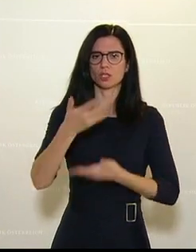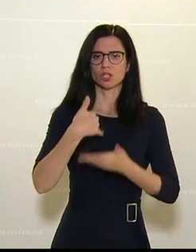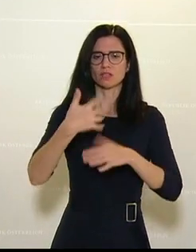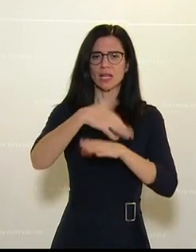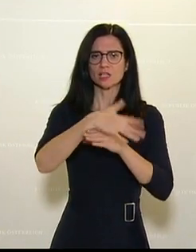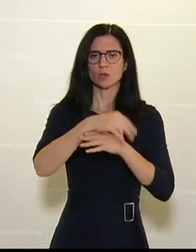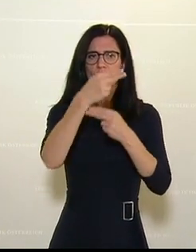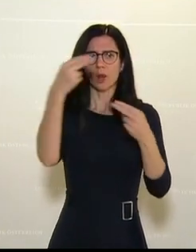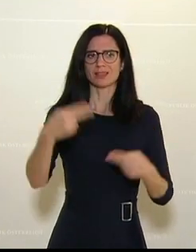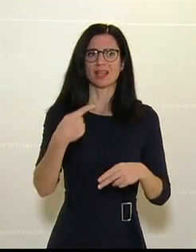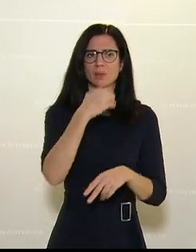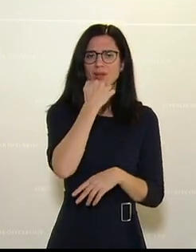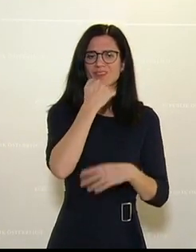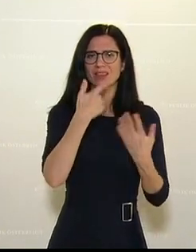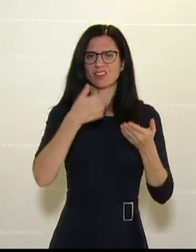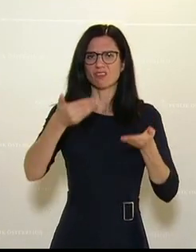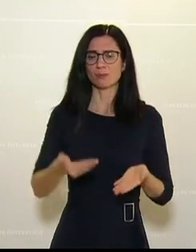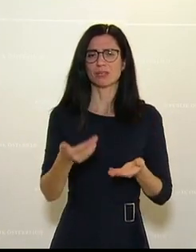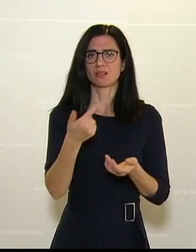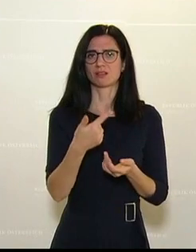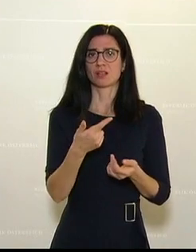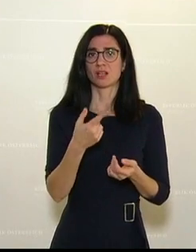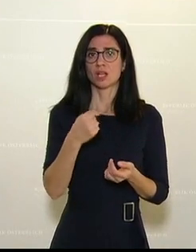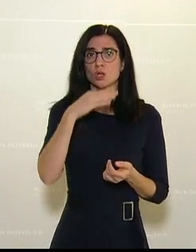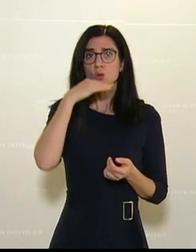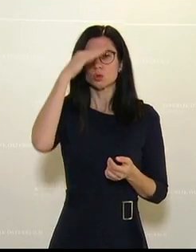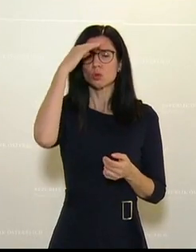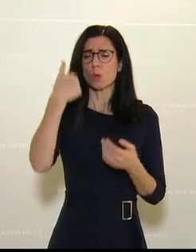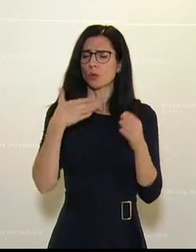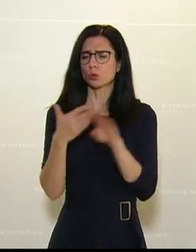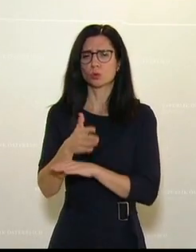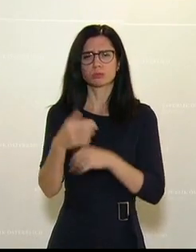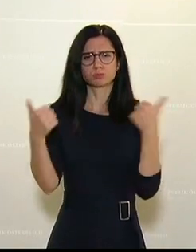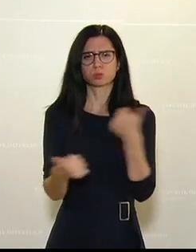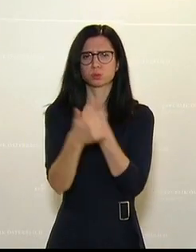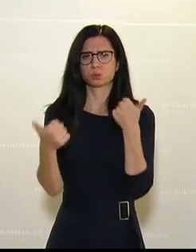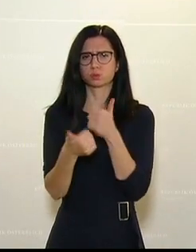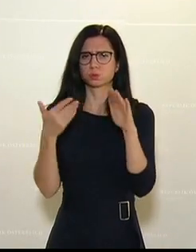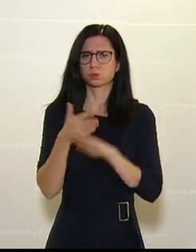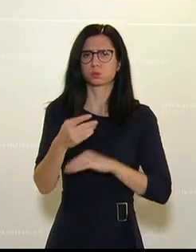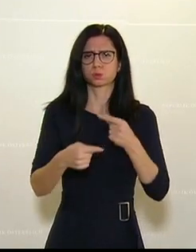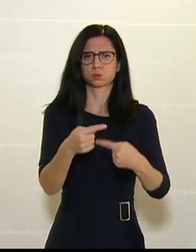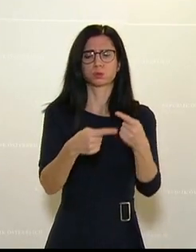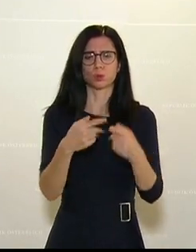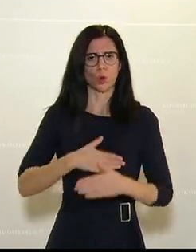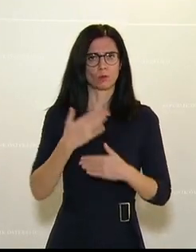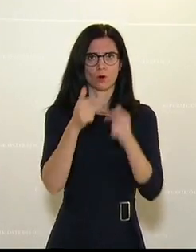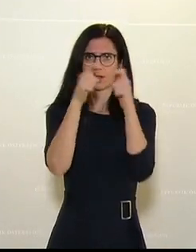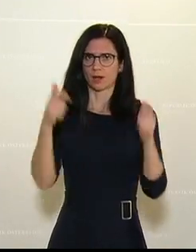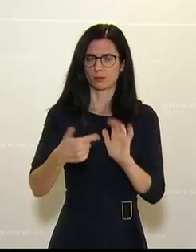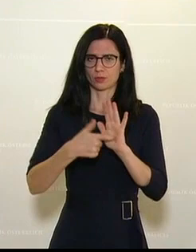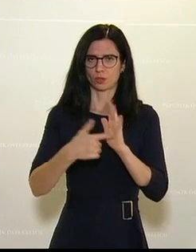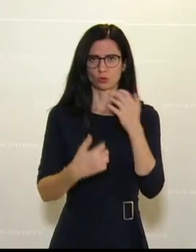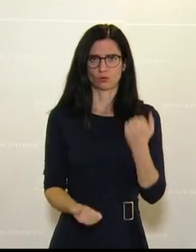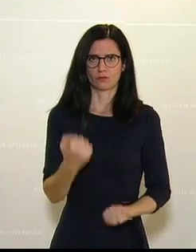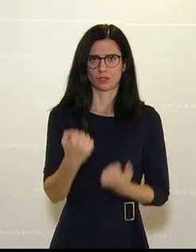der Gastronomie, der Hotellerie, der privaten Vermieter setzen, die den Sommer mit Bravour gemeistert haben. Trotz schwierigster Rahmenbedingungen. Und